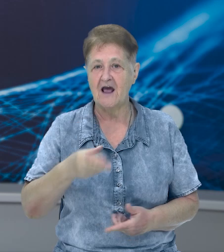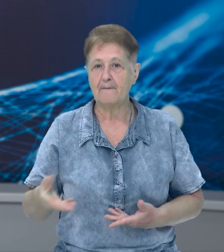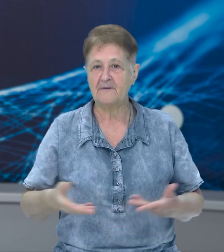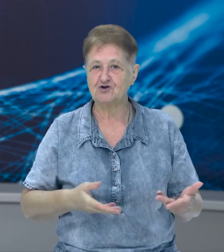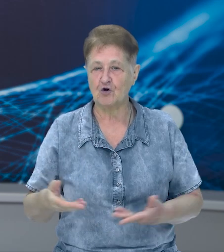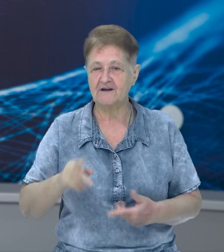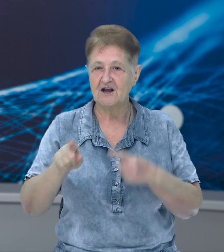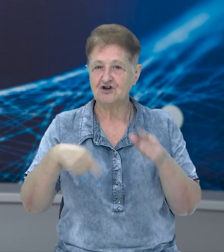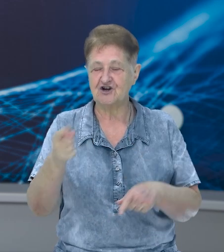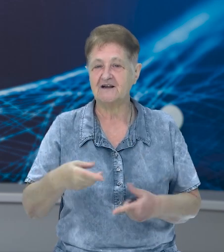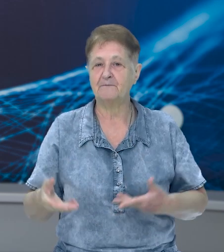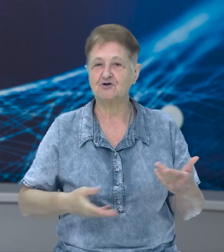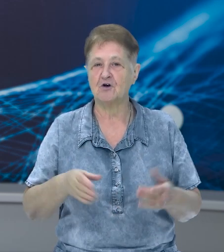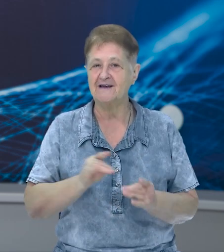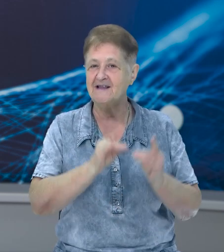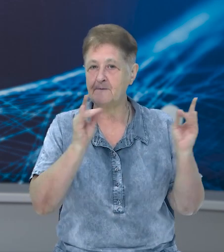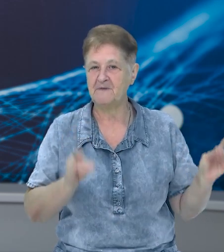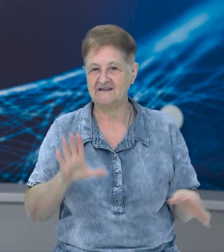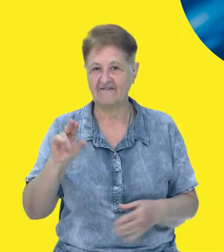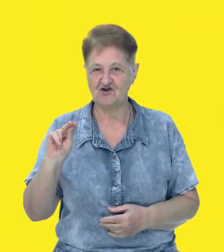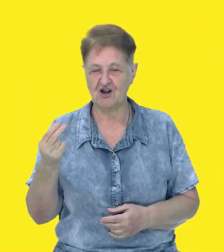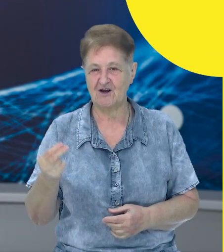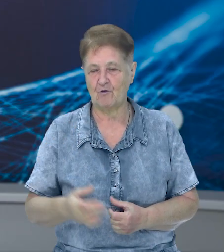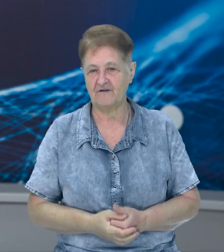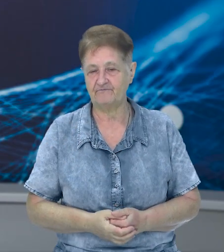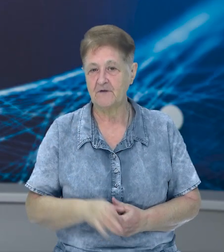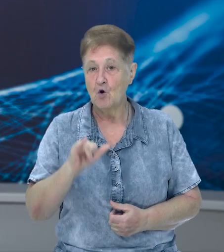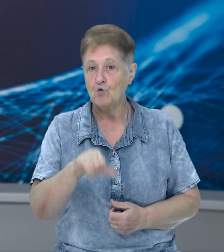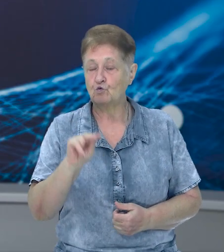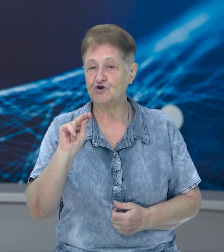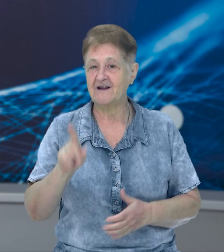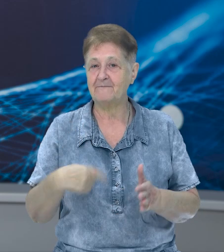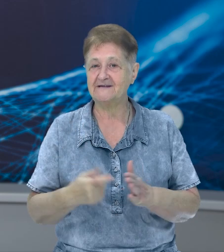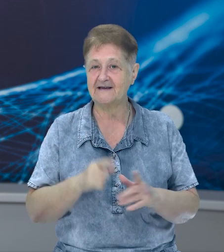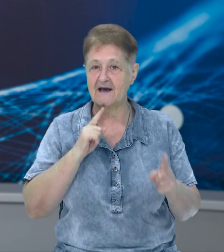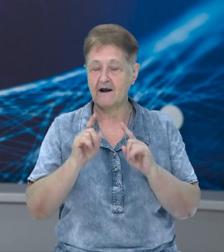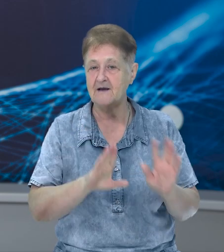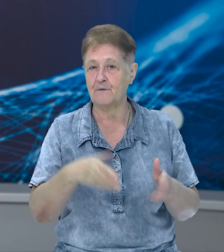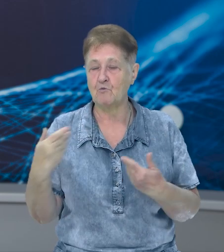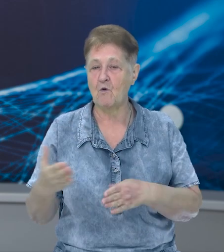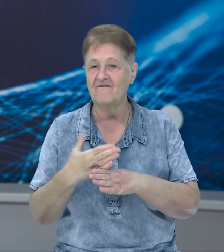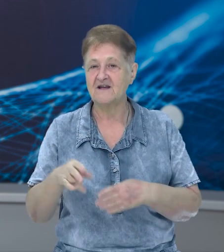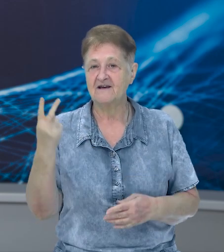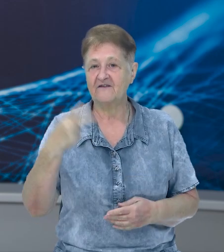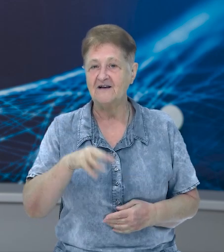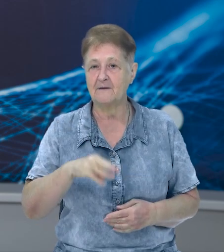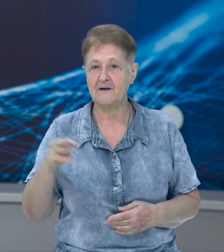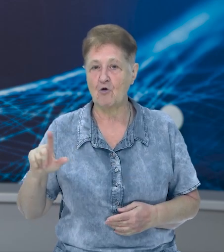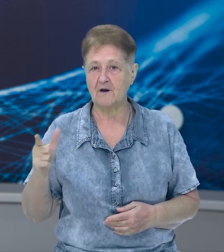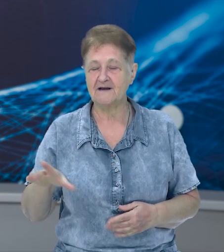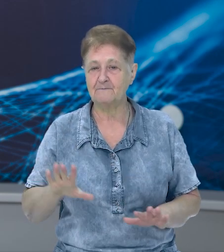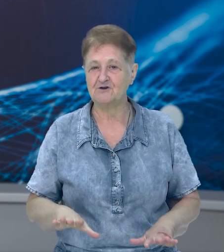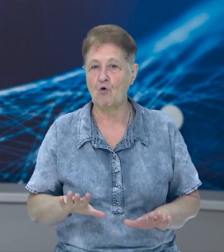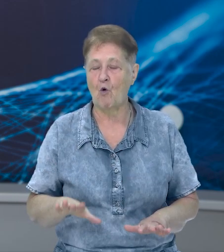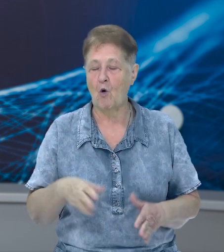пішохідний рух через пішохідний міст в Чернігові. У Чернігівській міській раді пропонують виділити 20 мільйонів гривень з